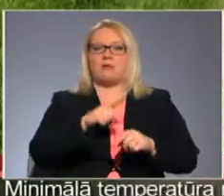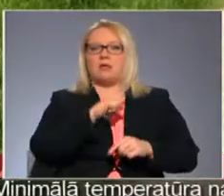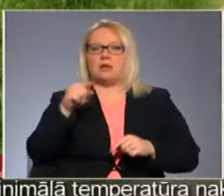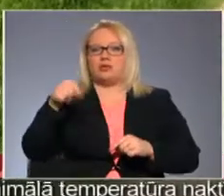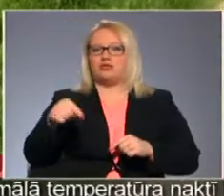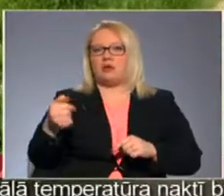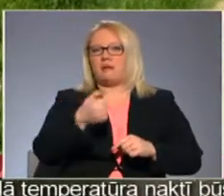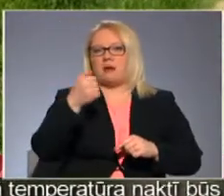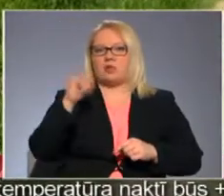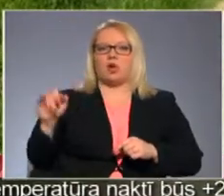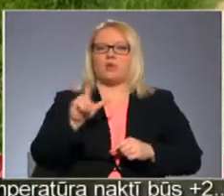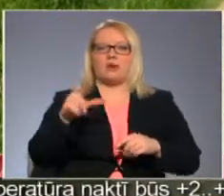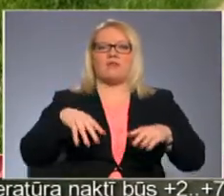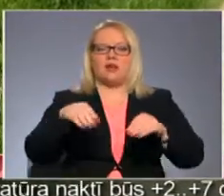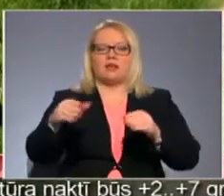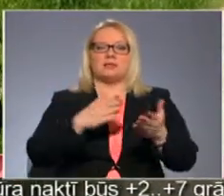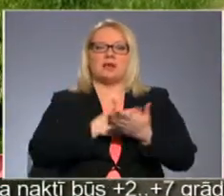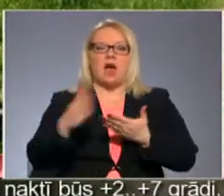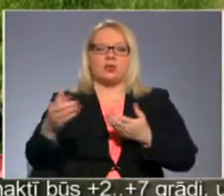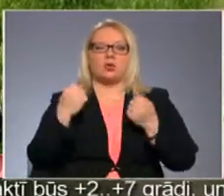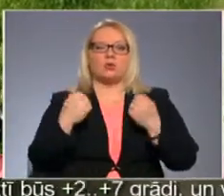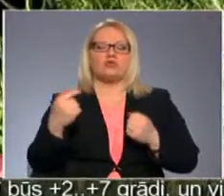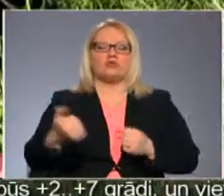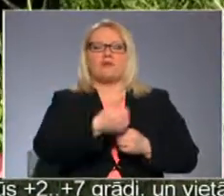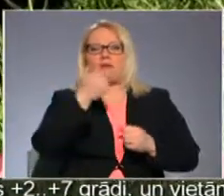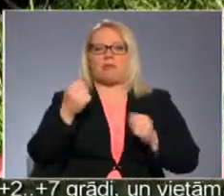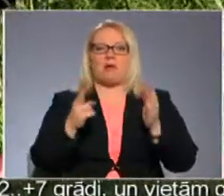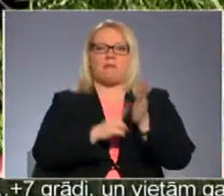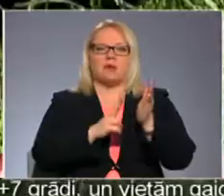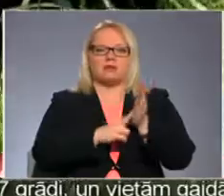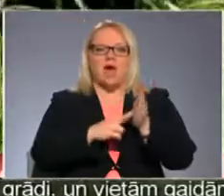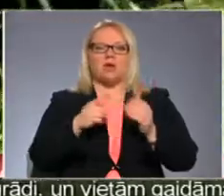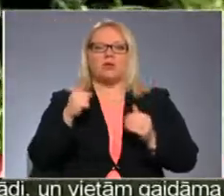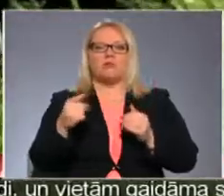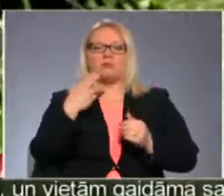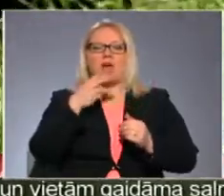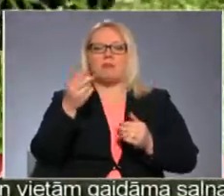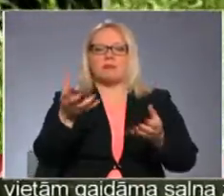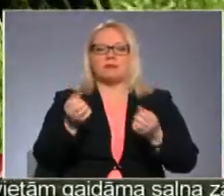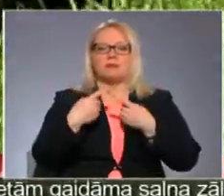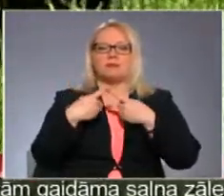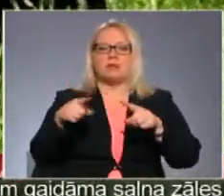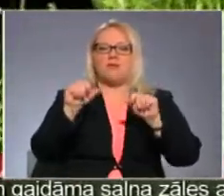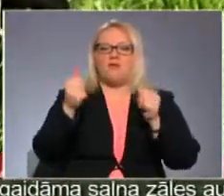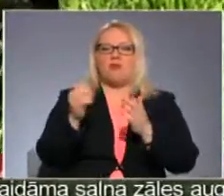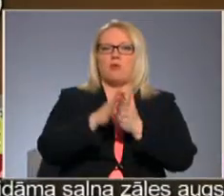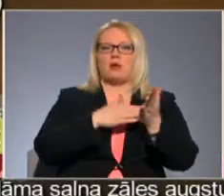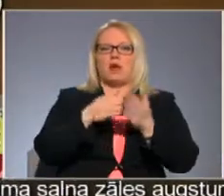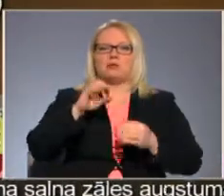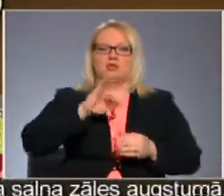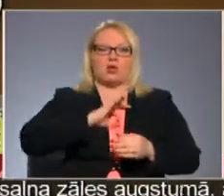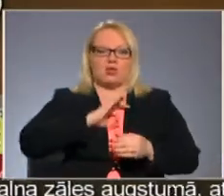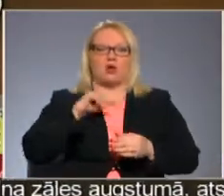šī gada jūlijam, kad veicot kārtējo suņu turēšanas gada maksājumu, saimnieks saņems jaunu citas formas un krāsas žetonu.